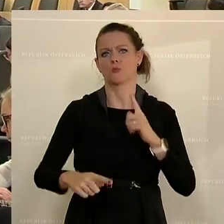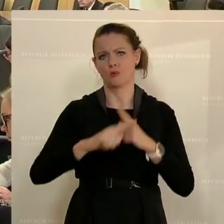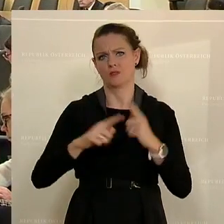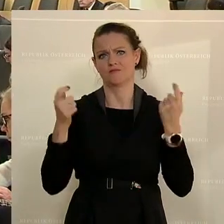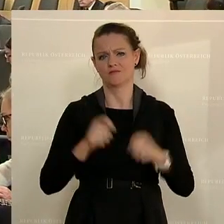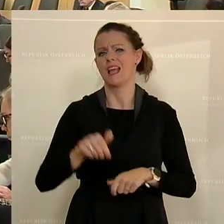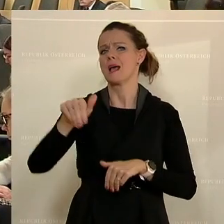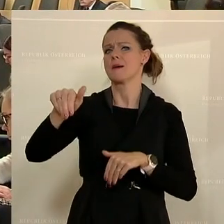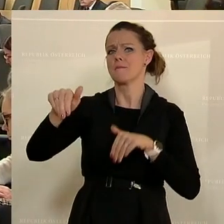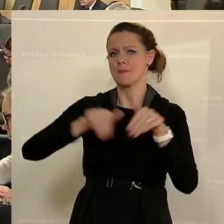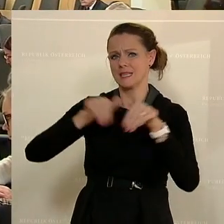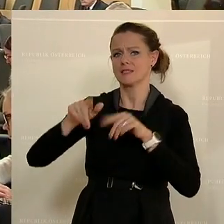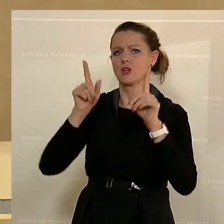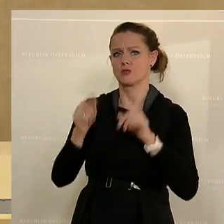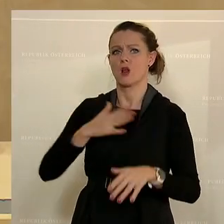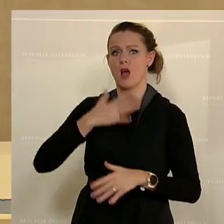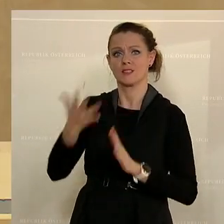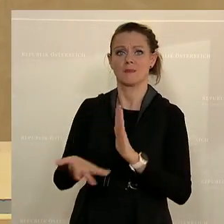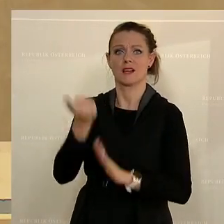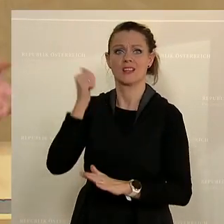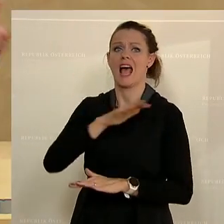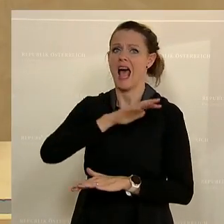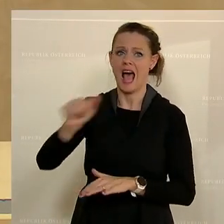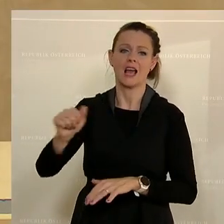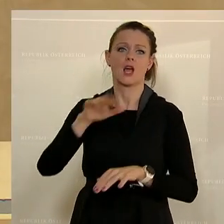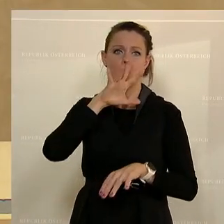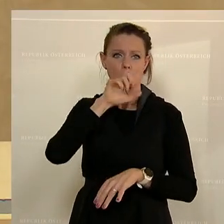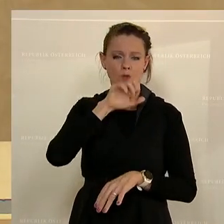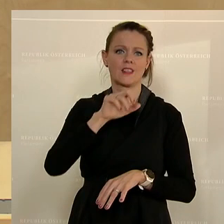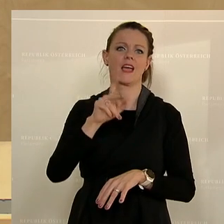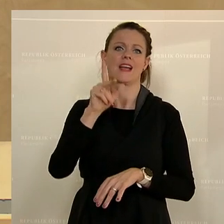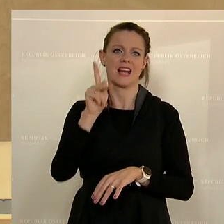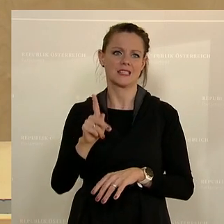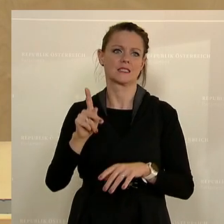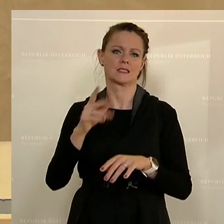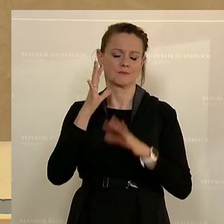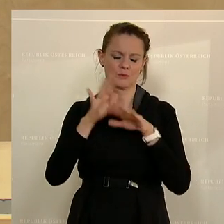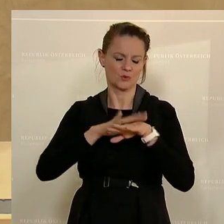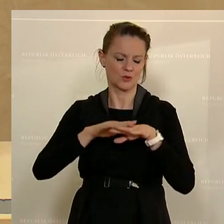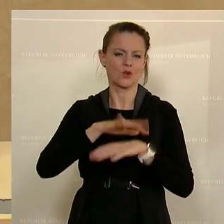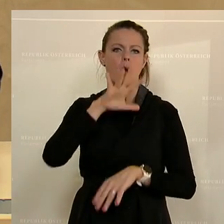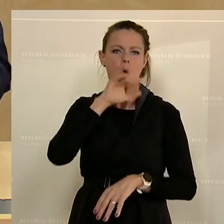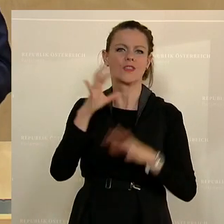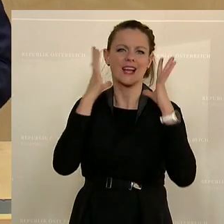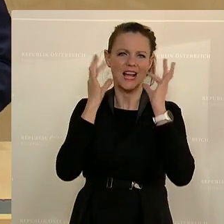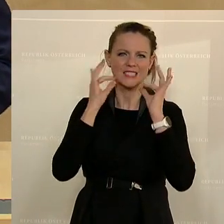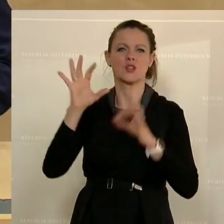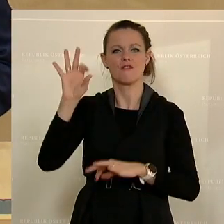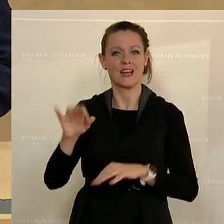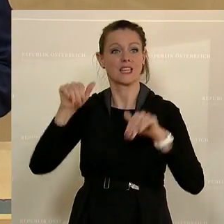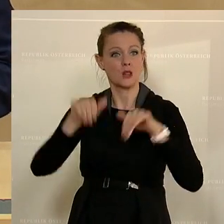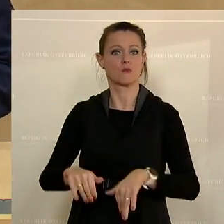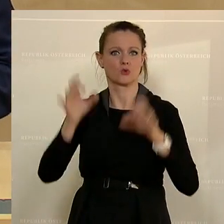auf, er soll diese Ausnahmen aufheben, damit alle Hunde, Katzen und Frettchen, die nach Österreich kommen, auch Tollwut geimpft sein müssen. Das ist das